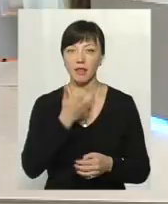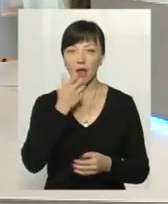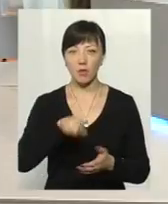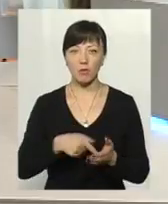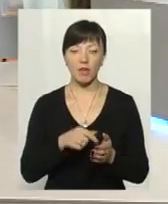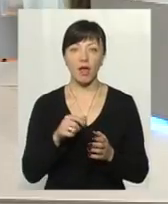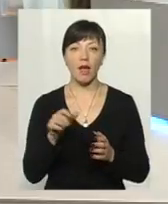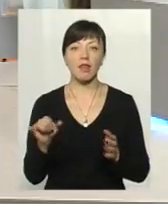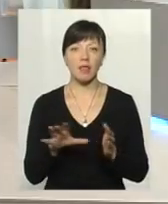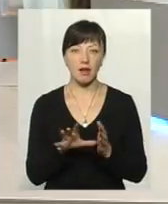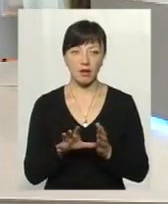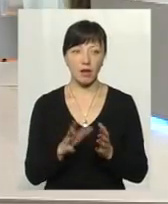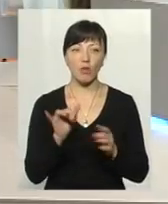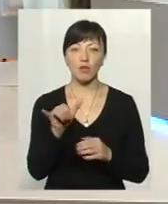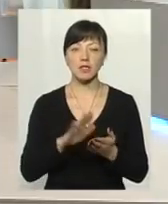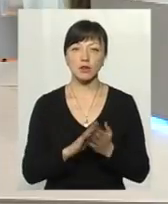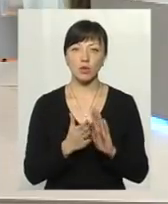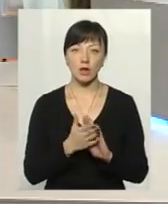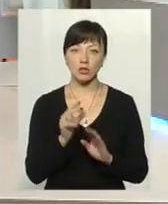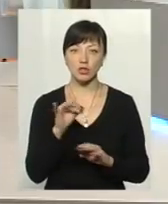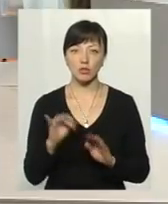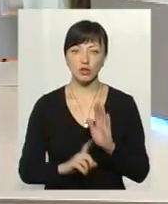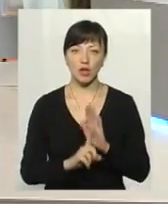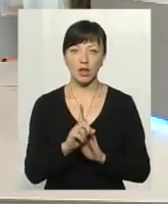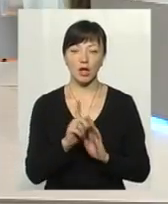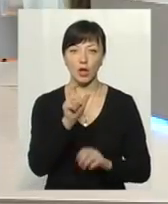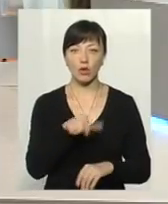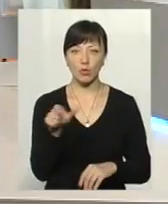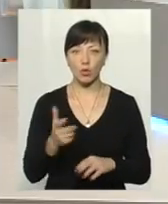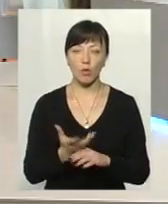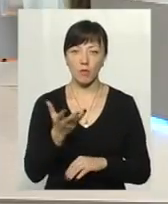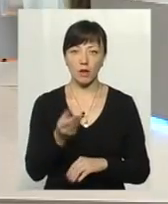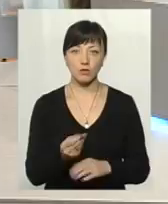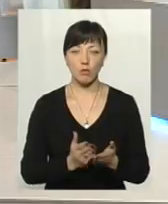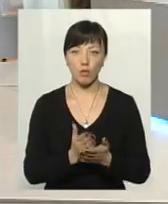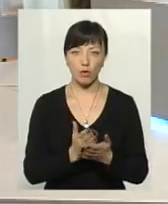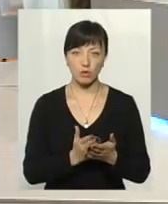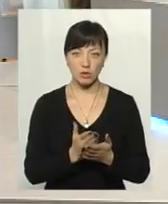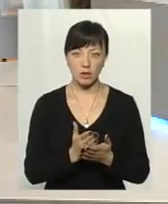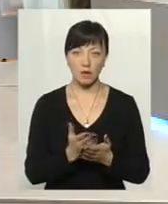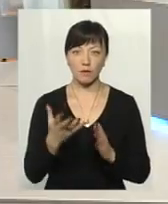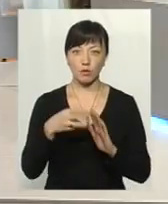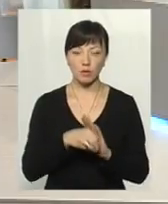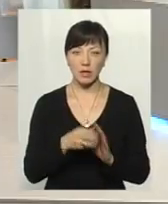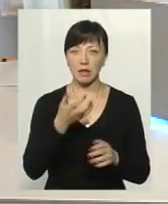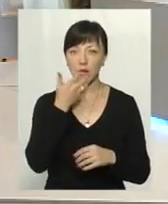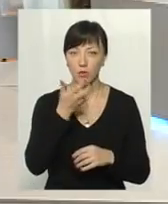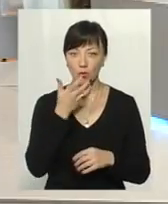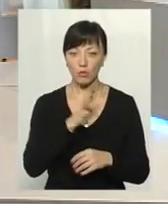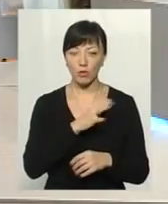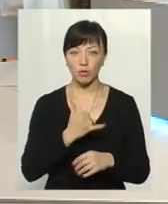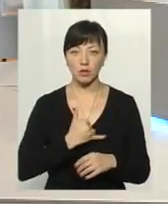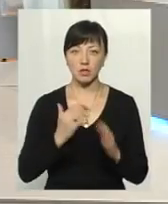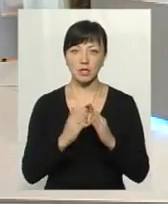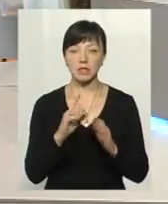-комуненерго. Яка на сьогодні у вас ситуація? І чи почали вже люди оплачувати послуги, в тому числі тепло, яке було в наших